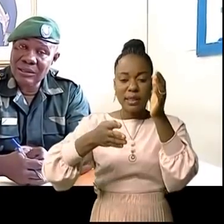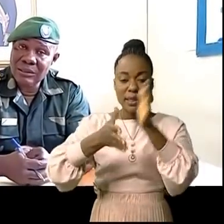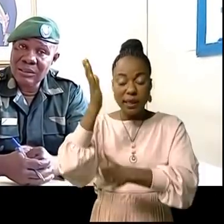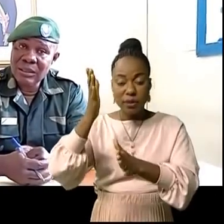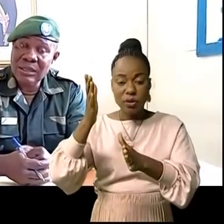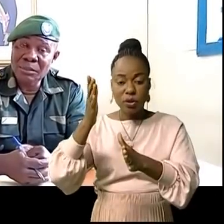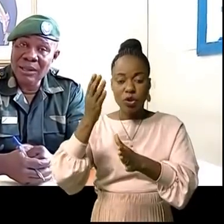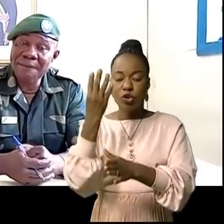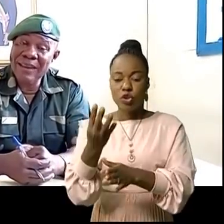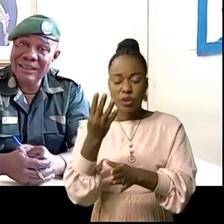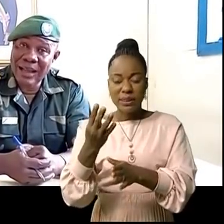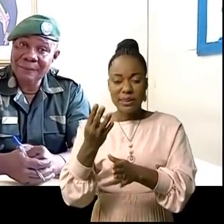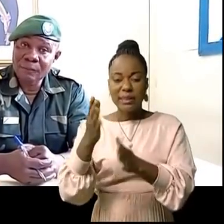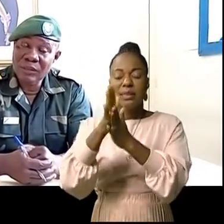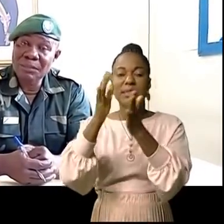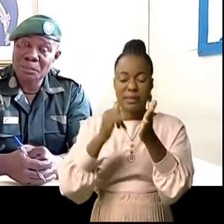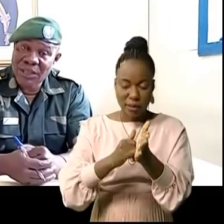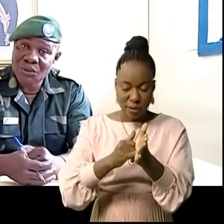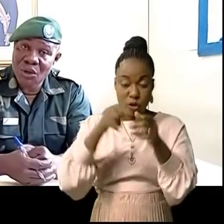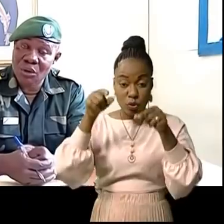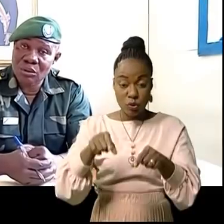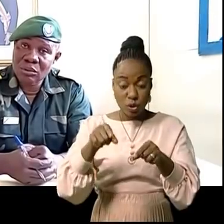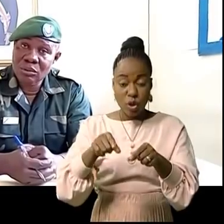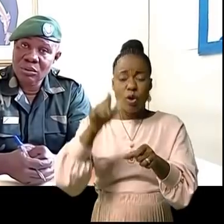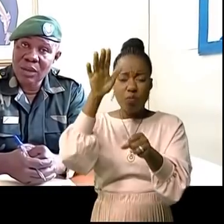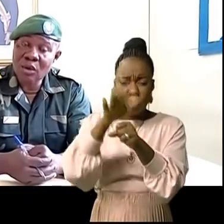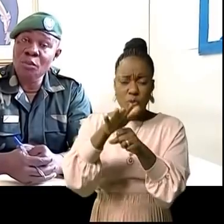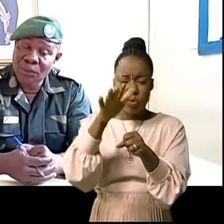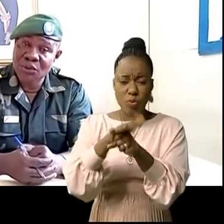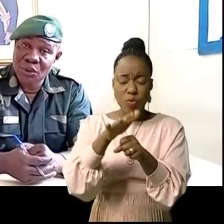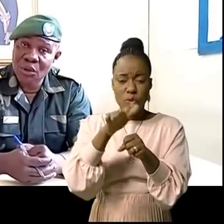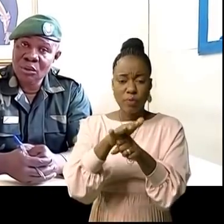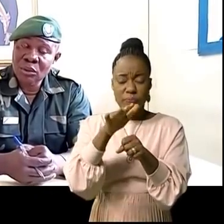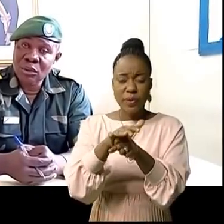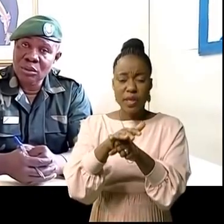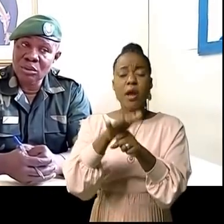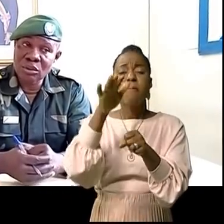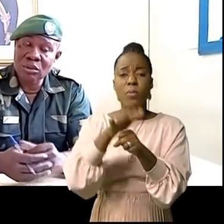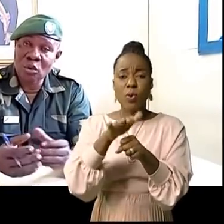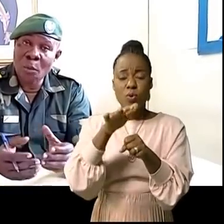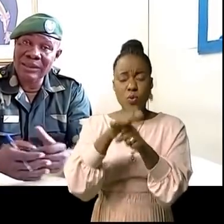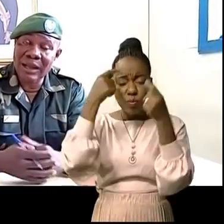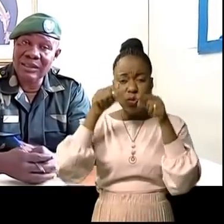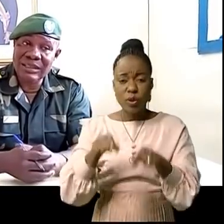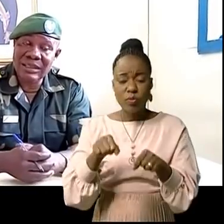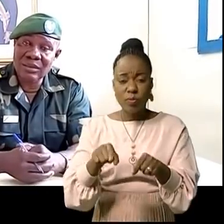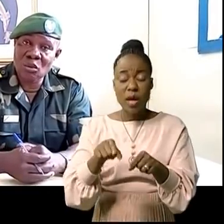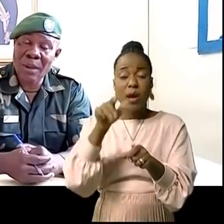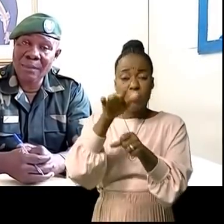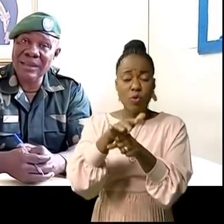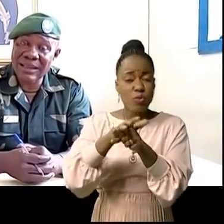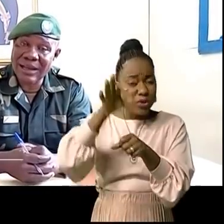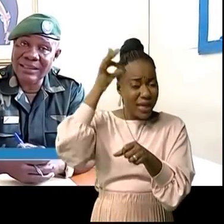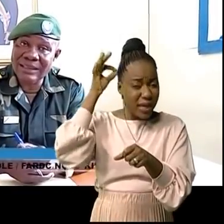actuelle, le bilan fait état de plusieurs, alors plusieurs combattants de ces